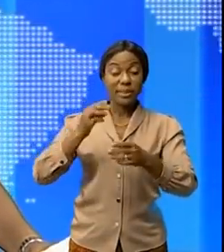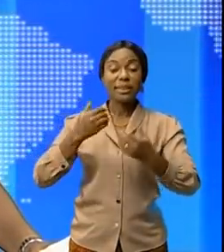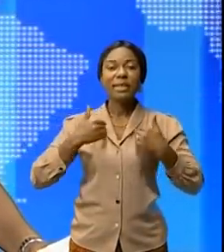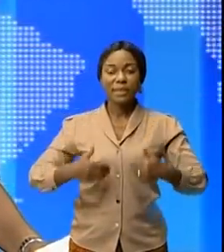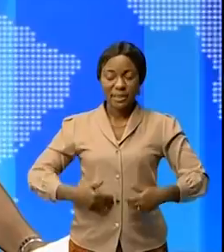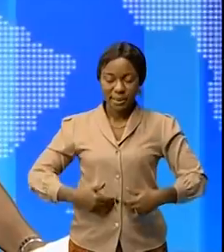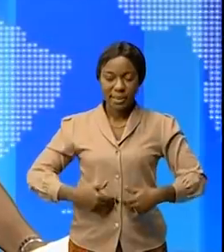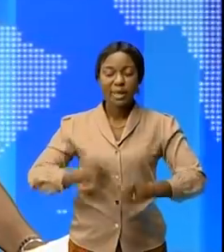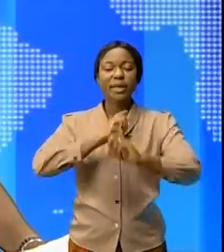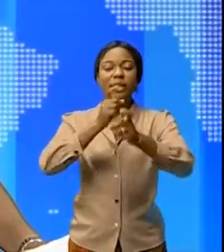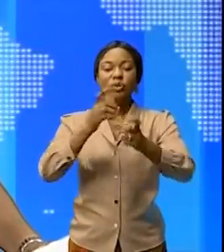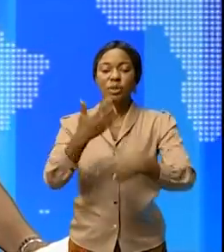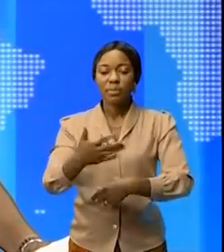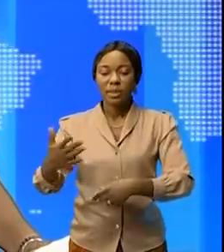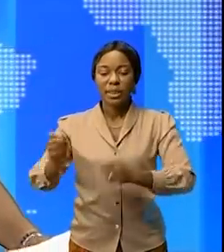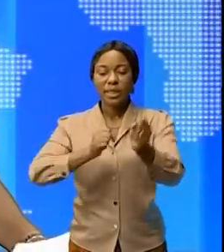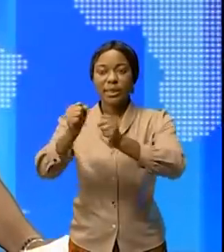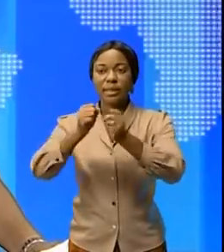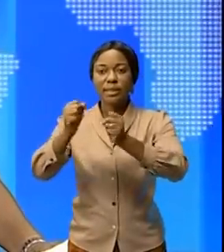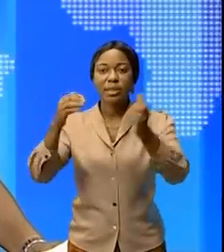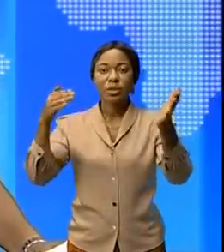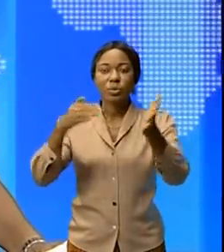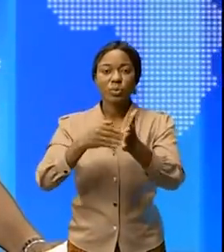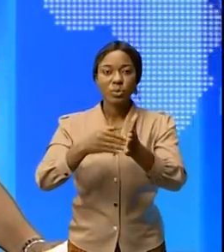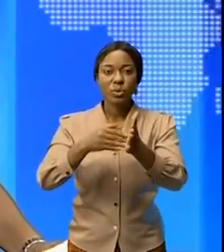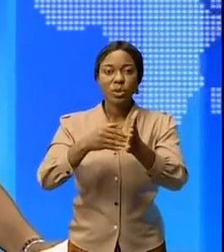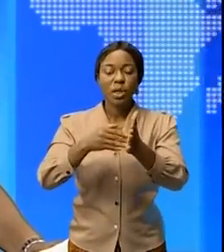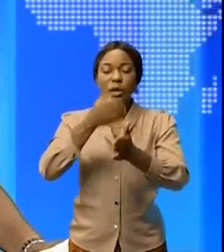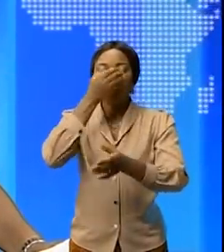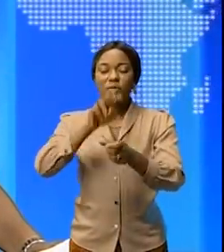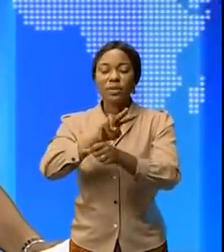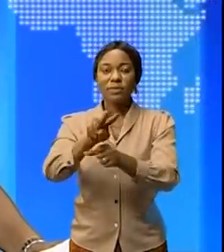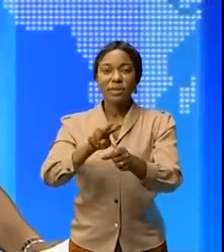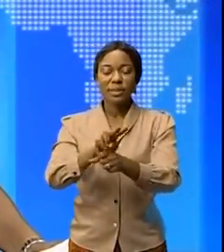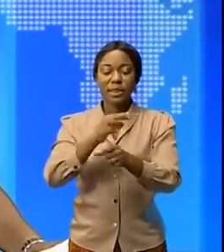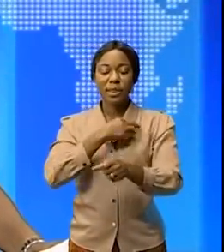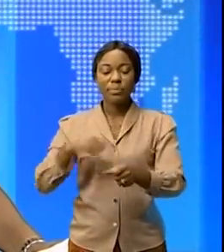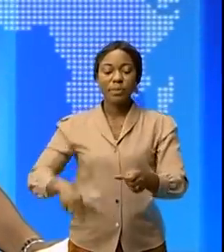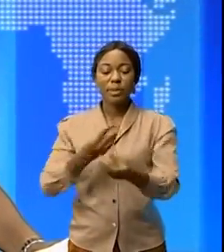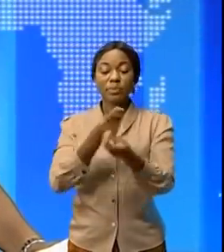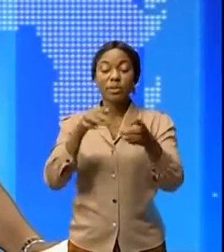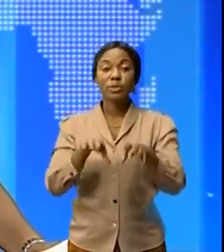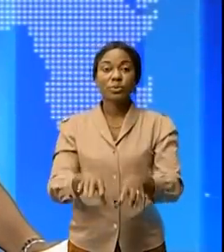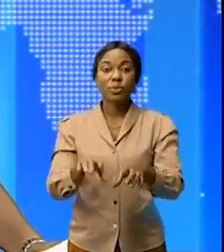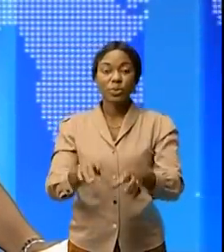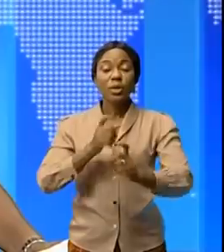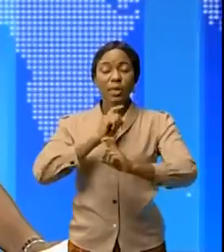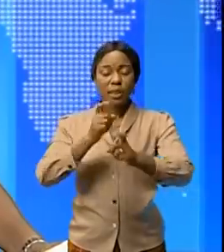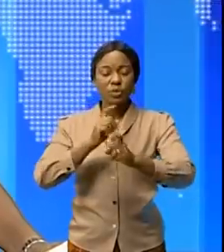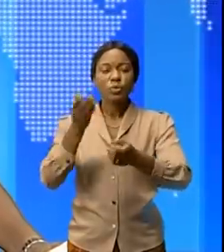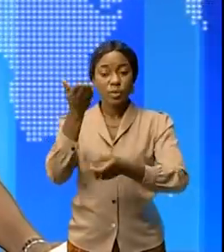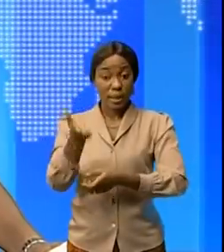matériel de lutte contre le coronavirus en République démocratique du Congo ce don est